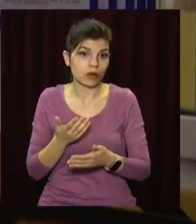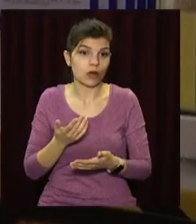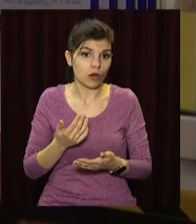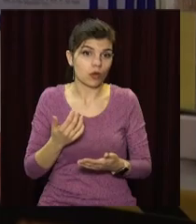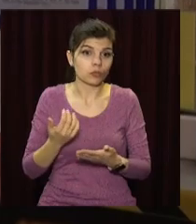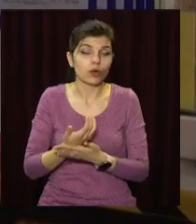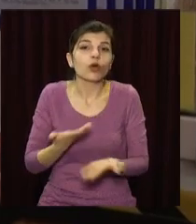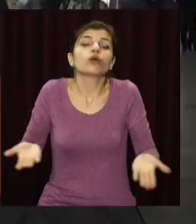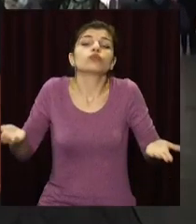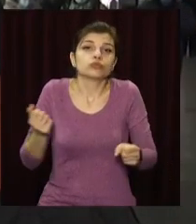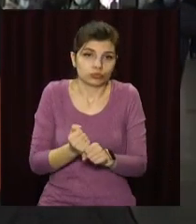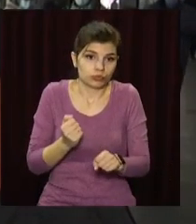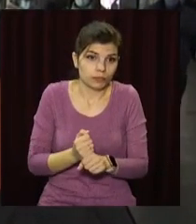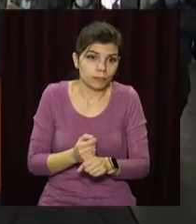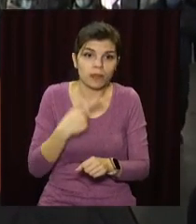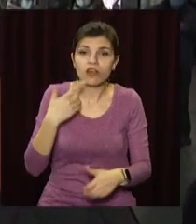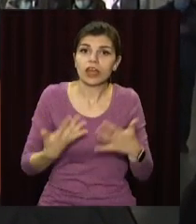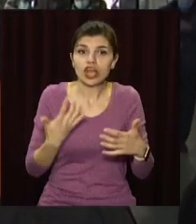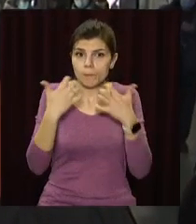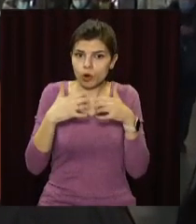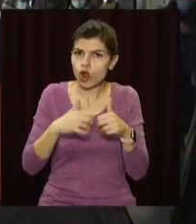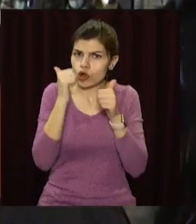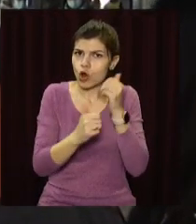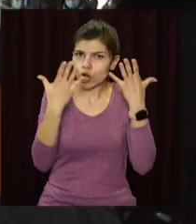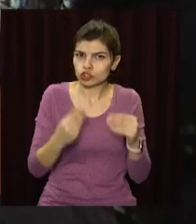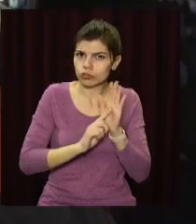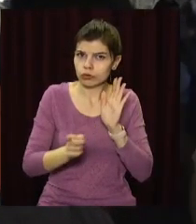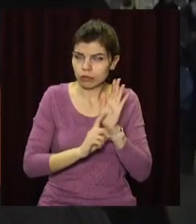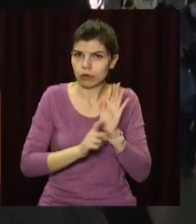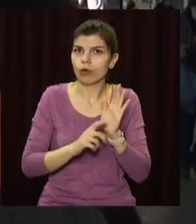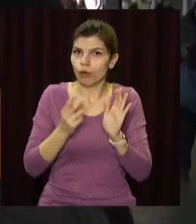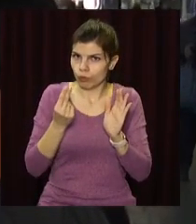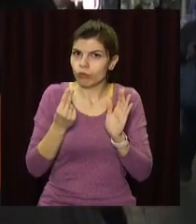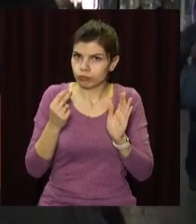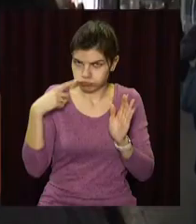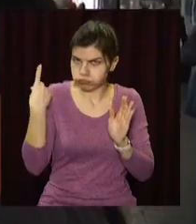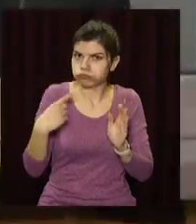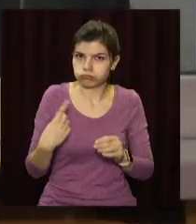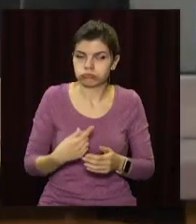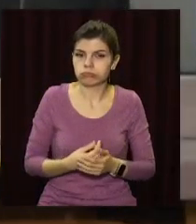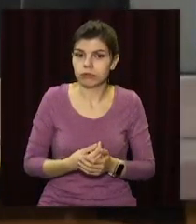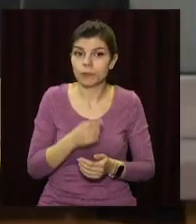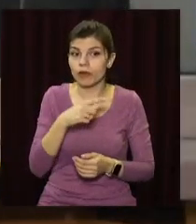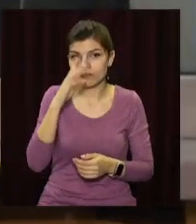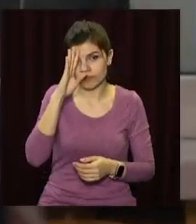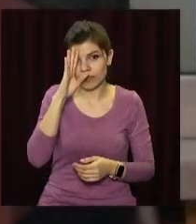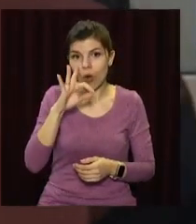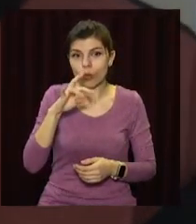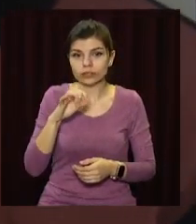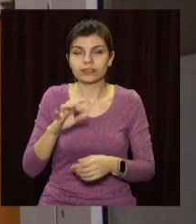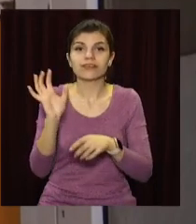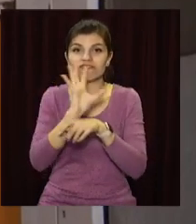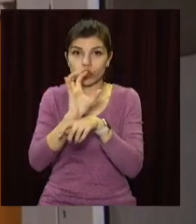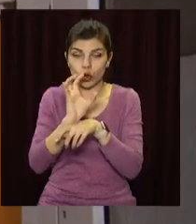Нічого ж не зробиш. Якщо посчитати, кожен день їздить, то буде влітати. Погано, погано. Олексій – фотограф із Кам